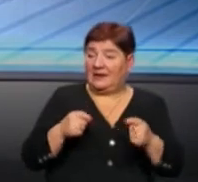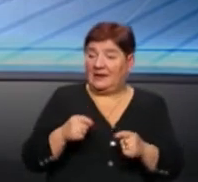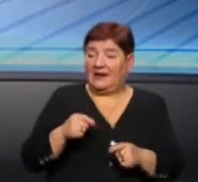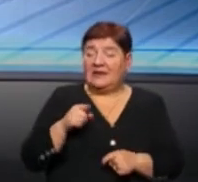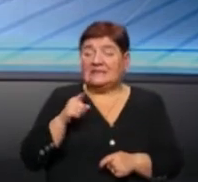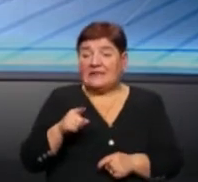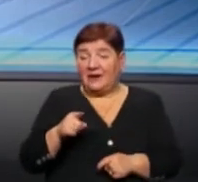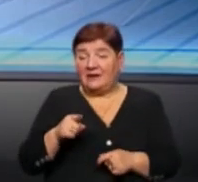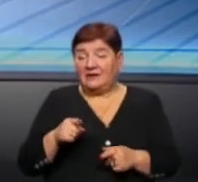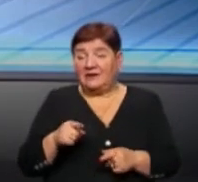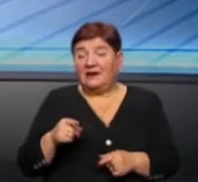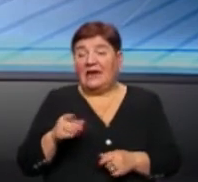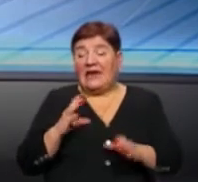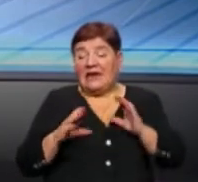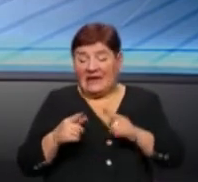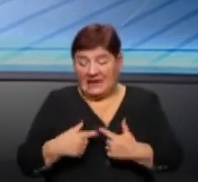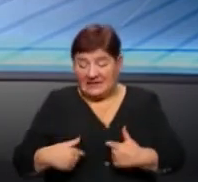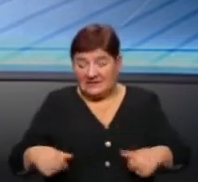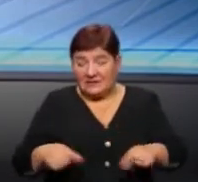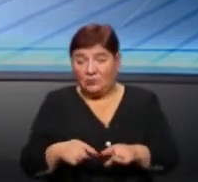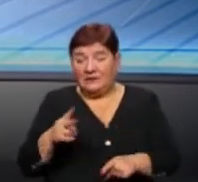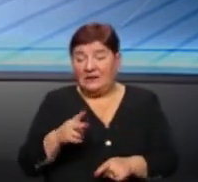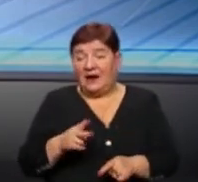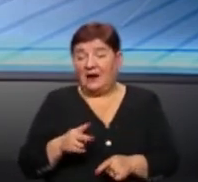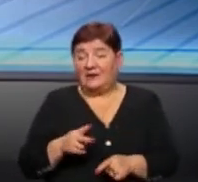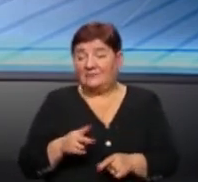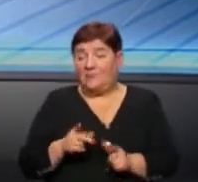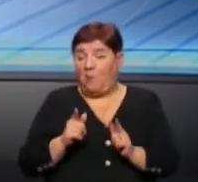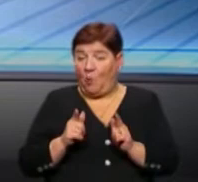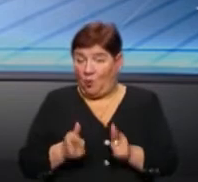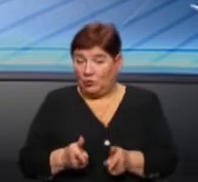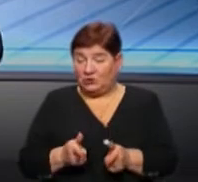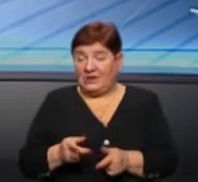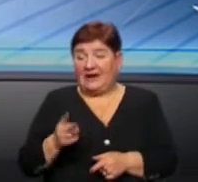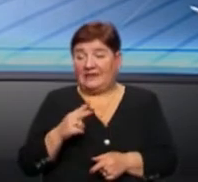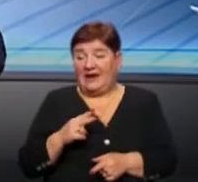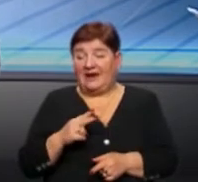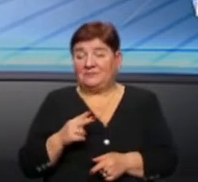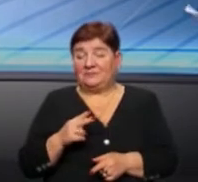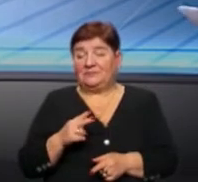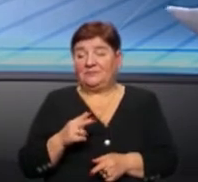цей інститут, скажімо так, для певного погодження або там, ну, для,